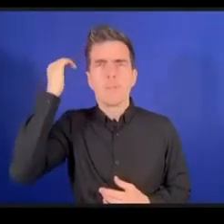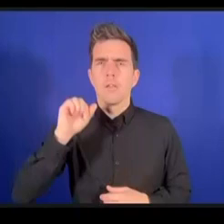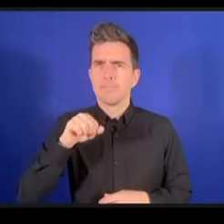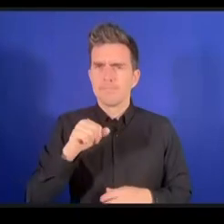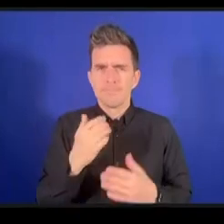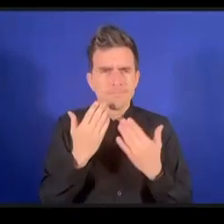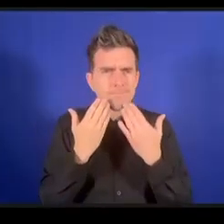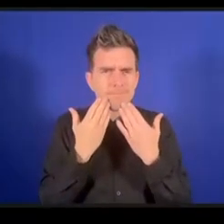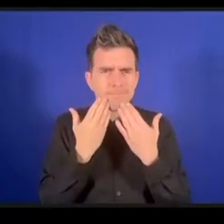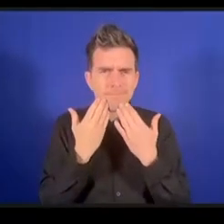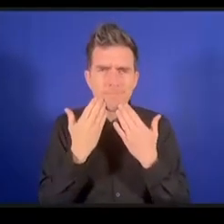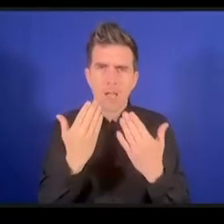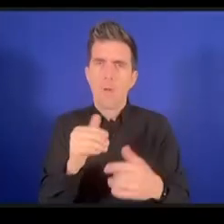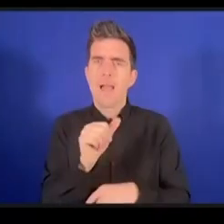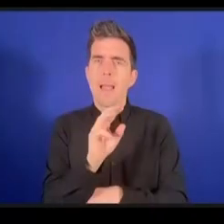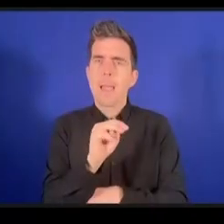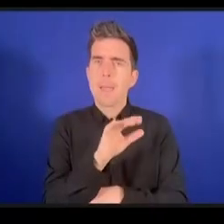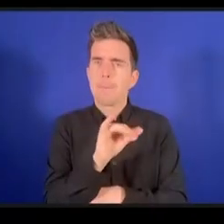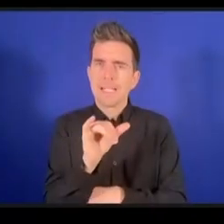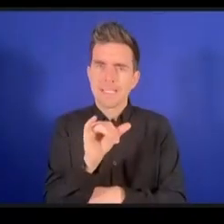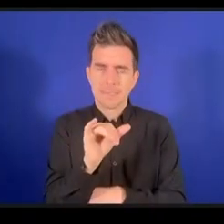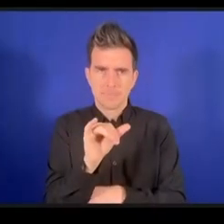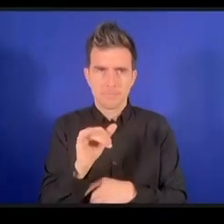الآن